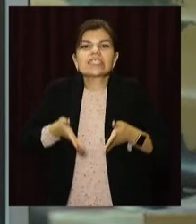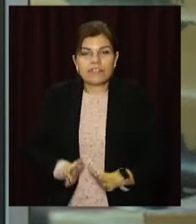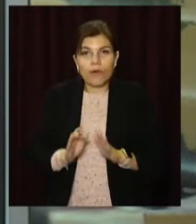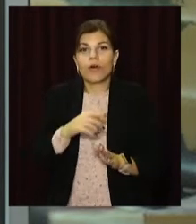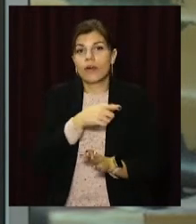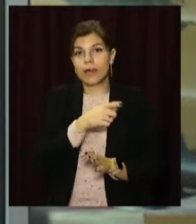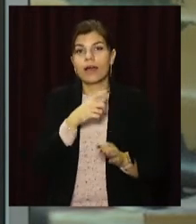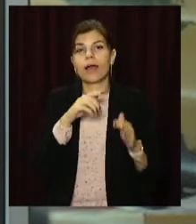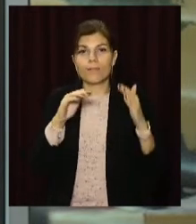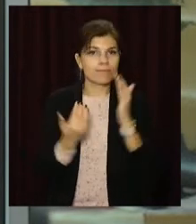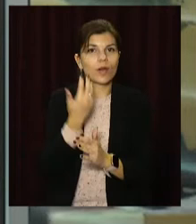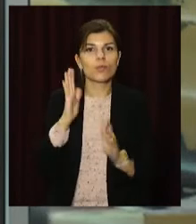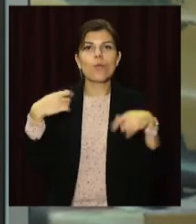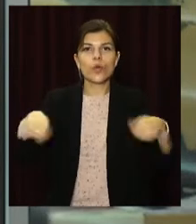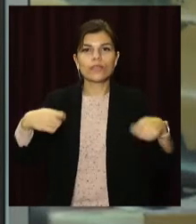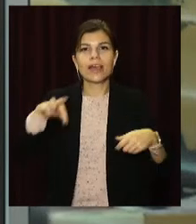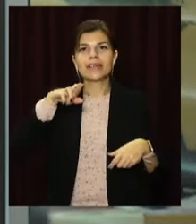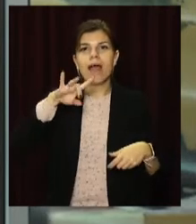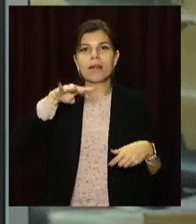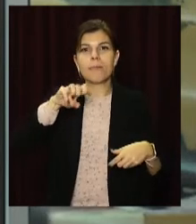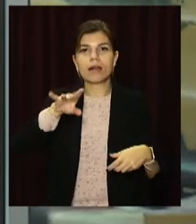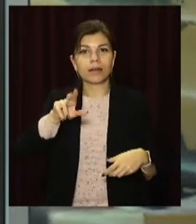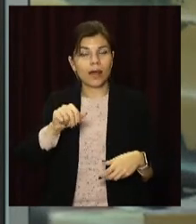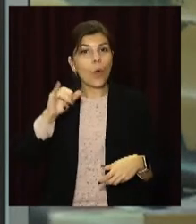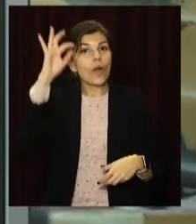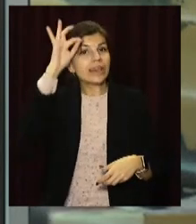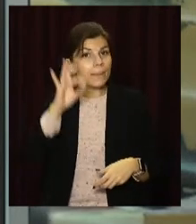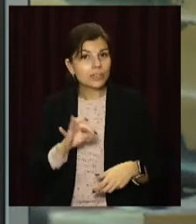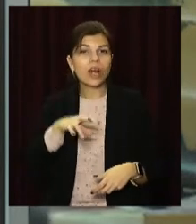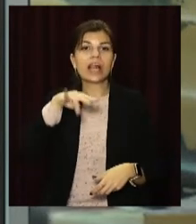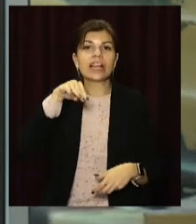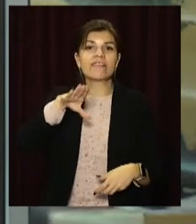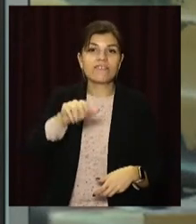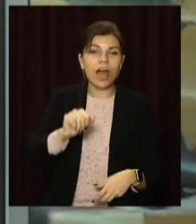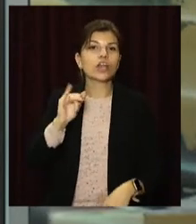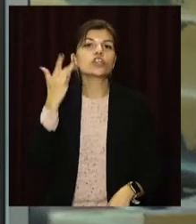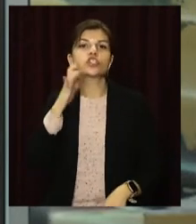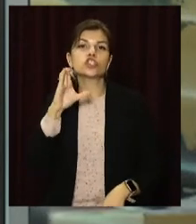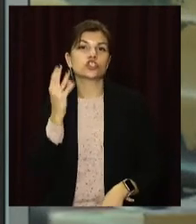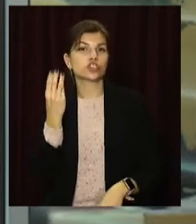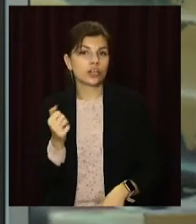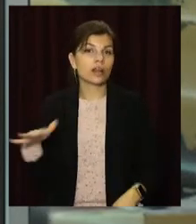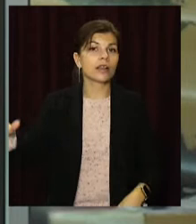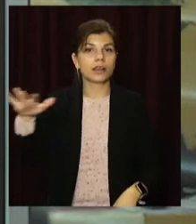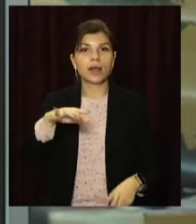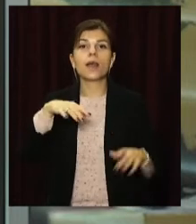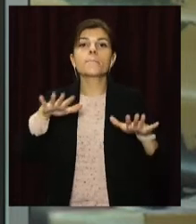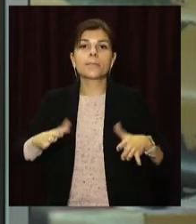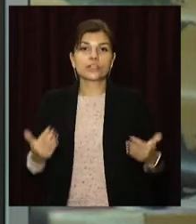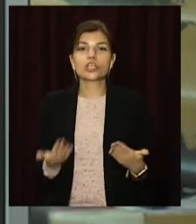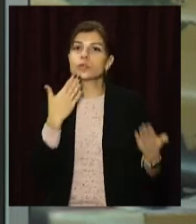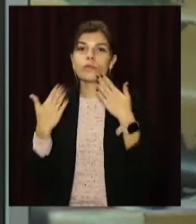поновити традиційні ярмарки. Як живуть з короною у Німеччині, Литві та Сполучених Штатах? З тамтешніми мешканцями